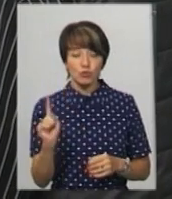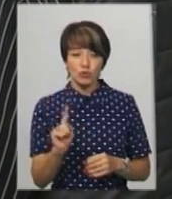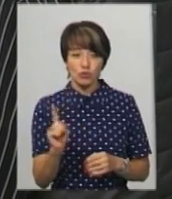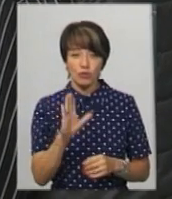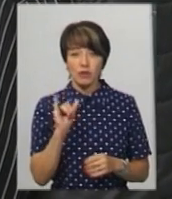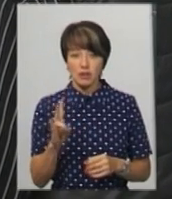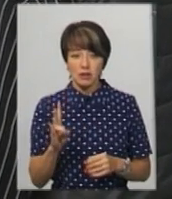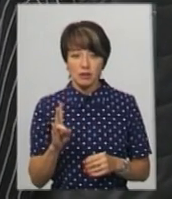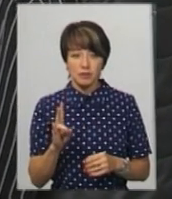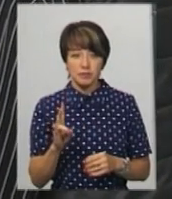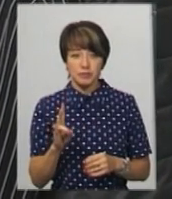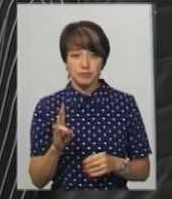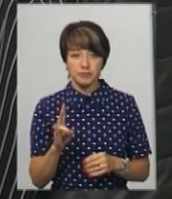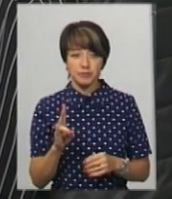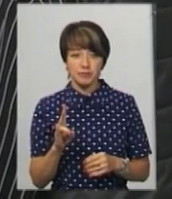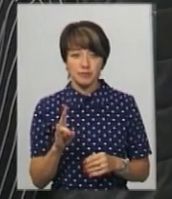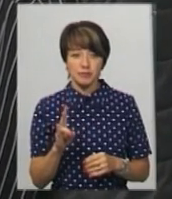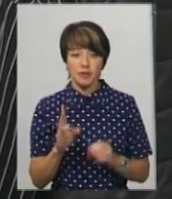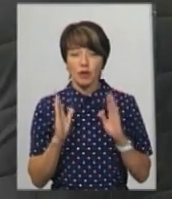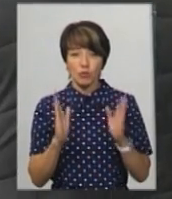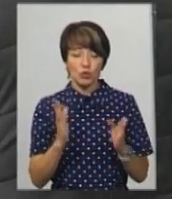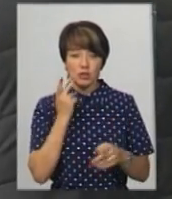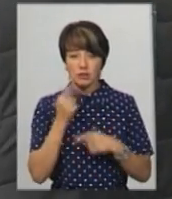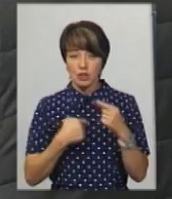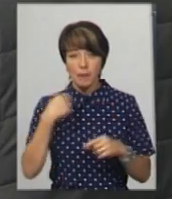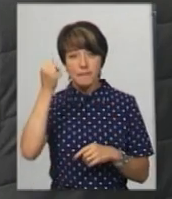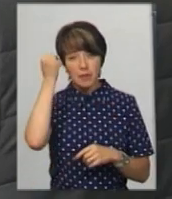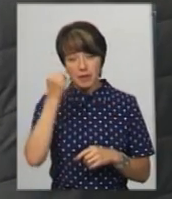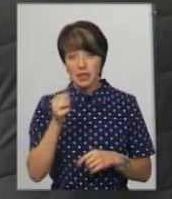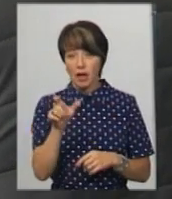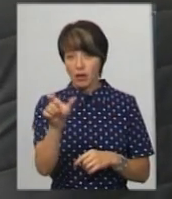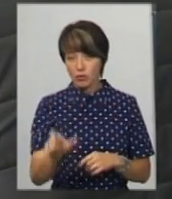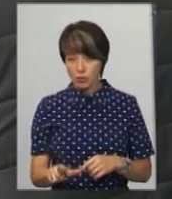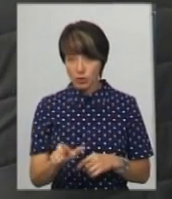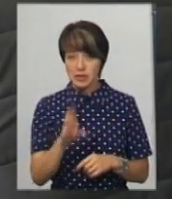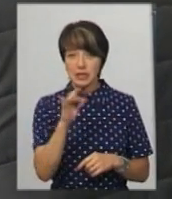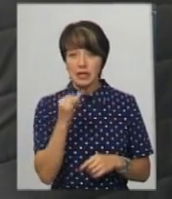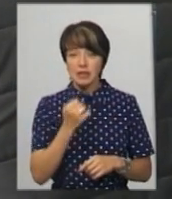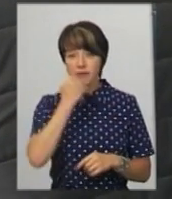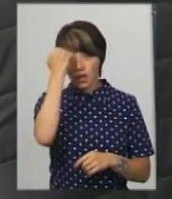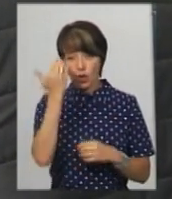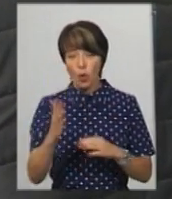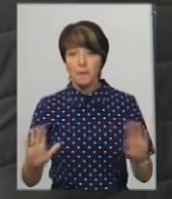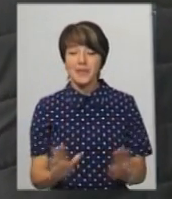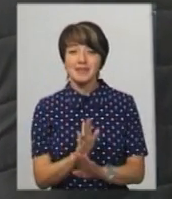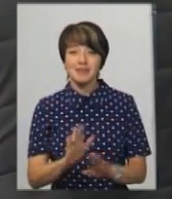він буде завжди. Я пам'ятаю Сергію, я завдяки насамперед його пісням.